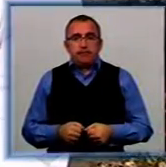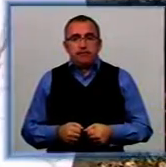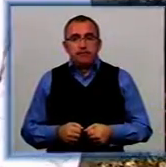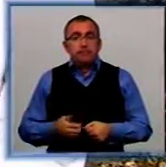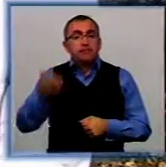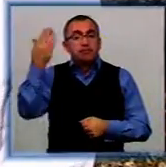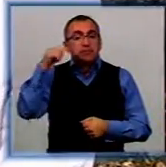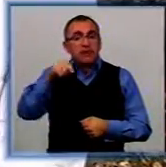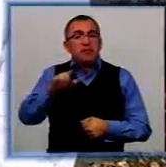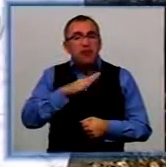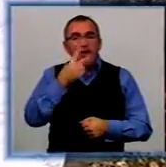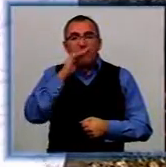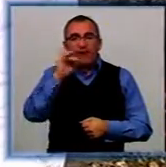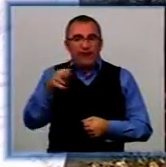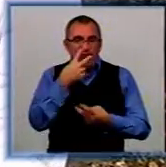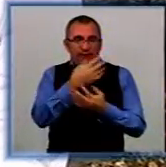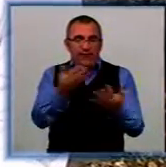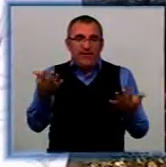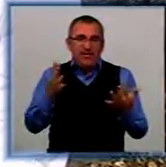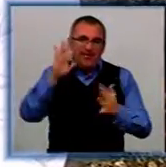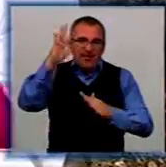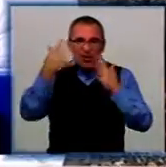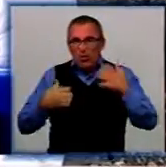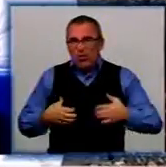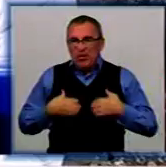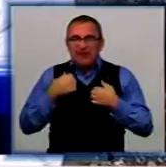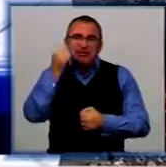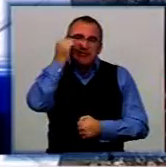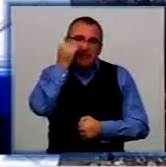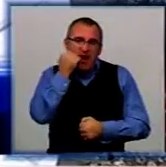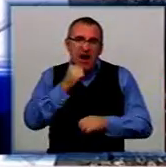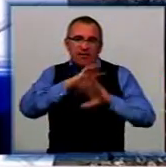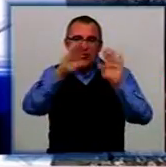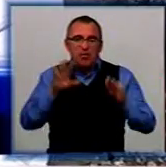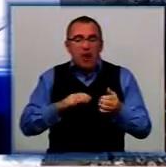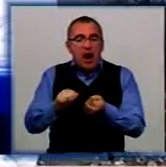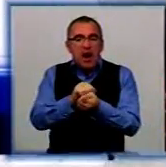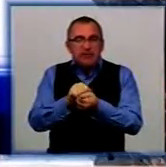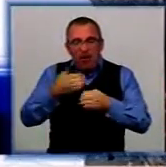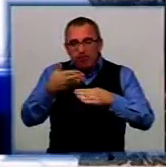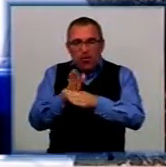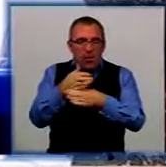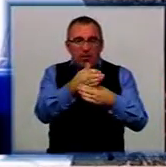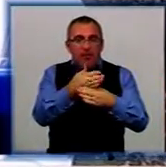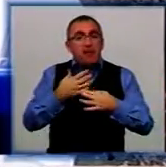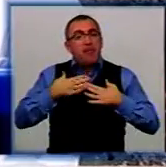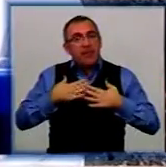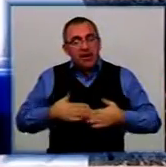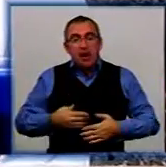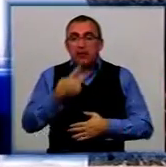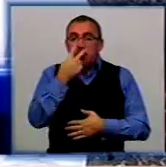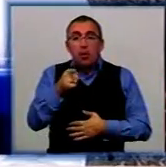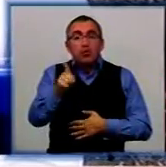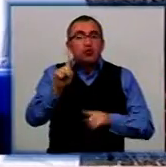Раніше тут був вид захорачений, ужасний, вже старий, асфальт був потрескан. Приємно смотреть на